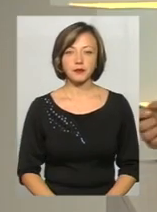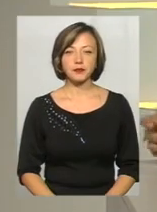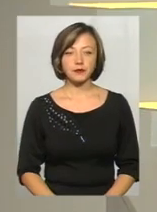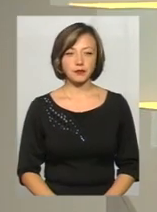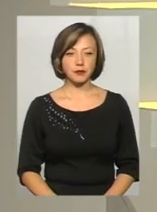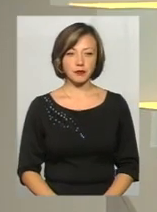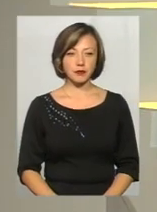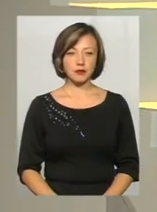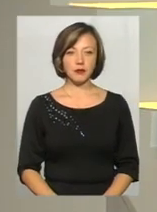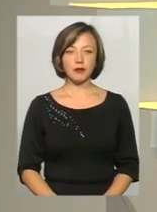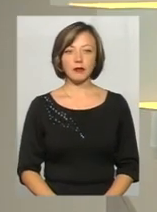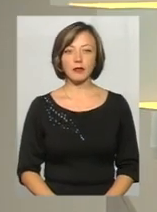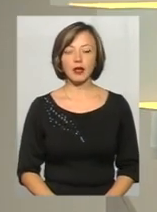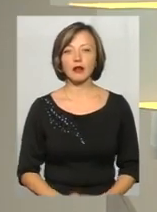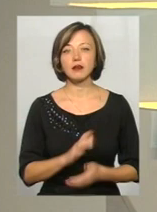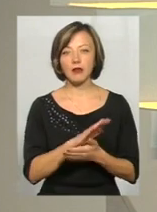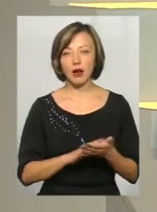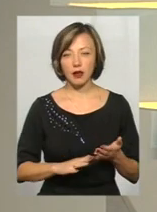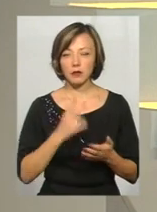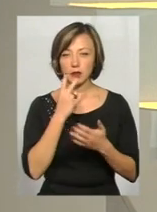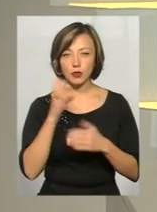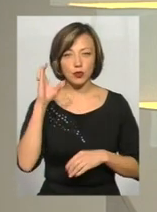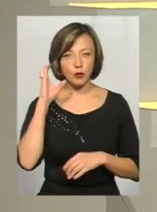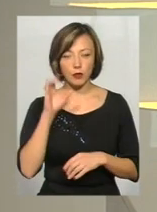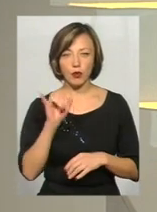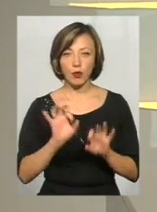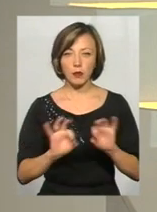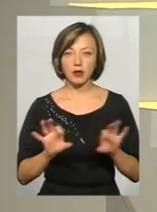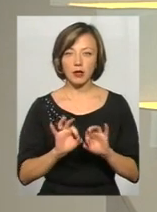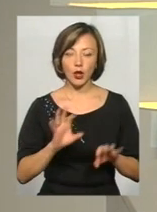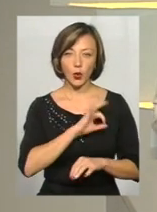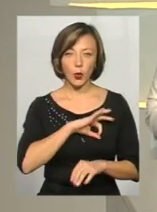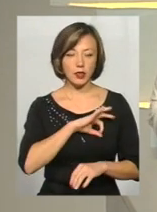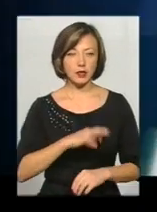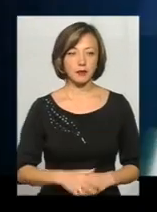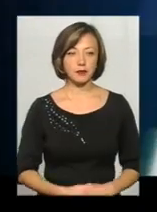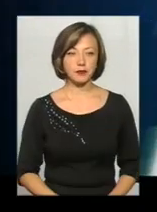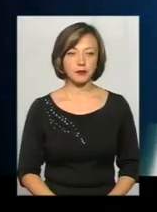Яким чим відбуваються події далі, ми зараз послухаємо у коментарі юриста. Прошу.